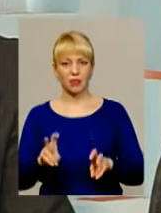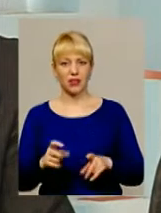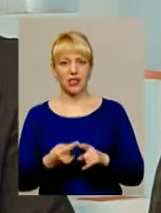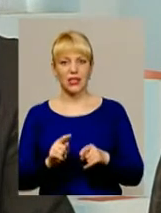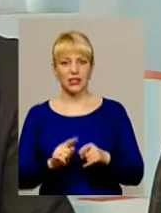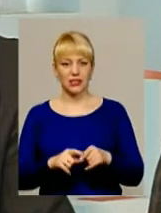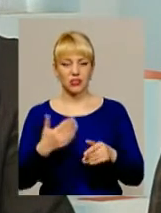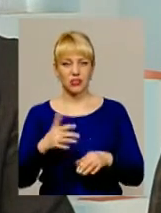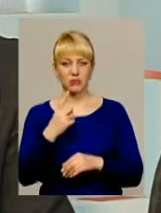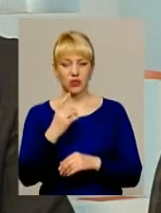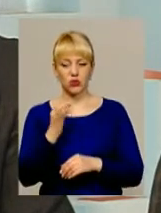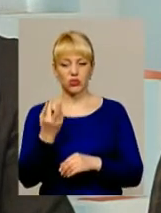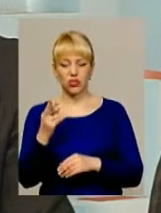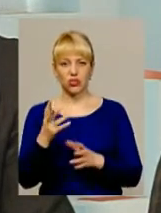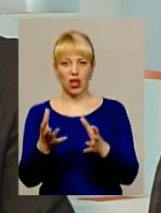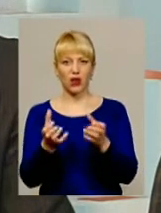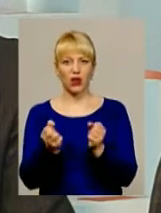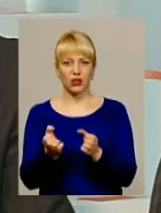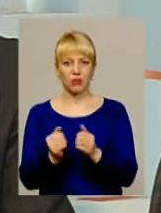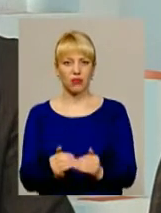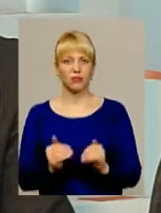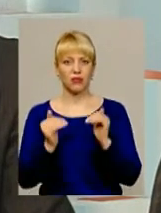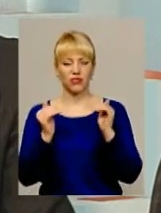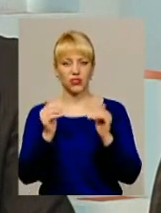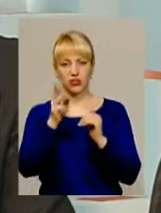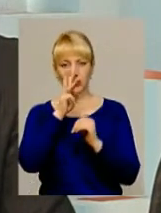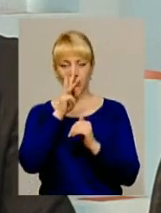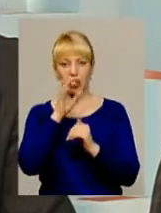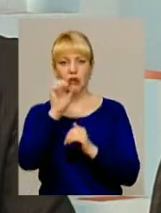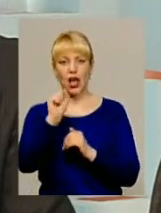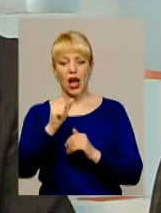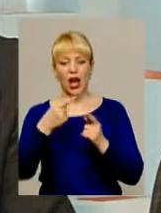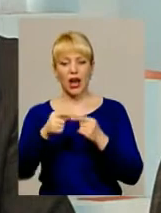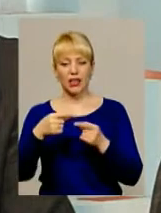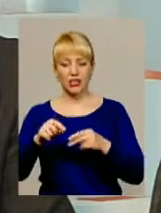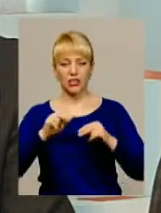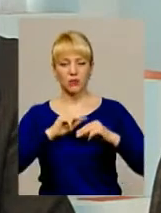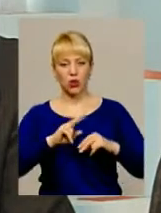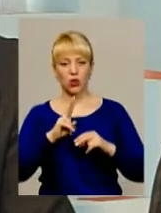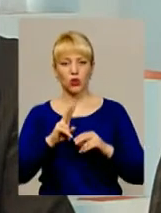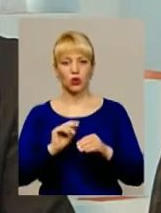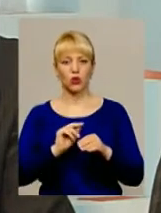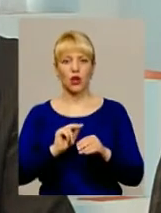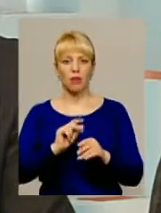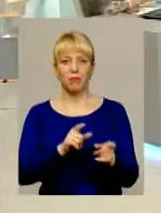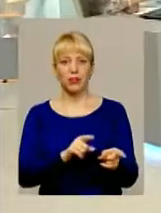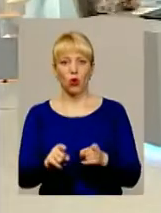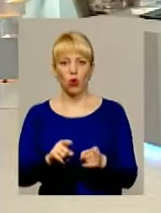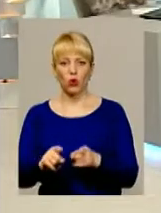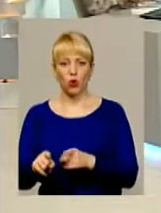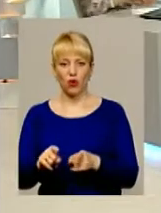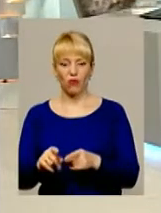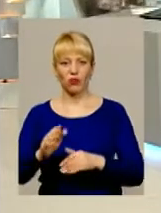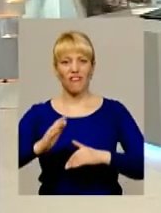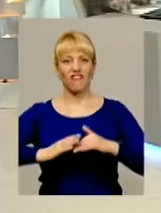працівники вже з 1 січня отримують підвищену заробітну плату. Інші працівники педагогічні, які здійснюють підготовку вже